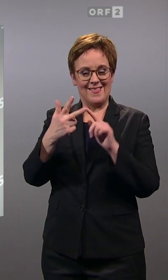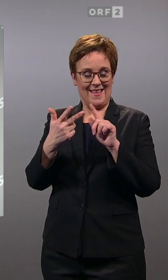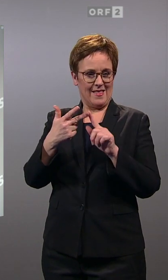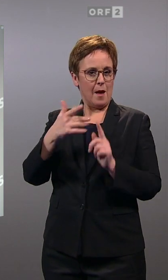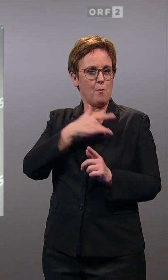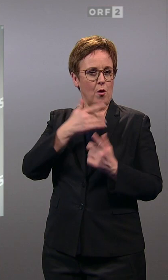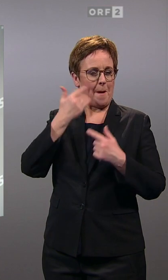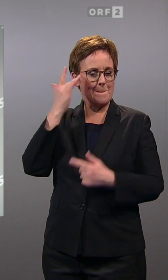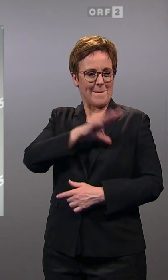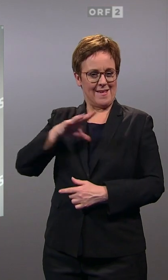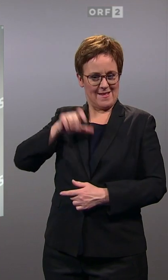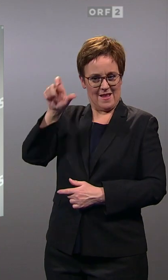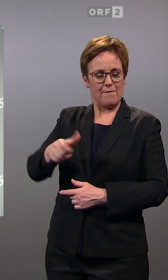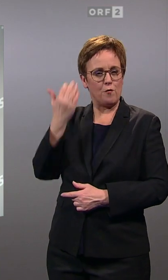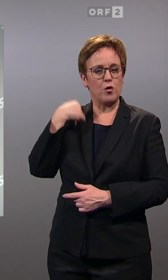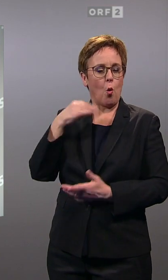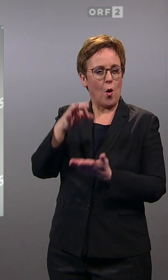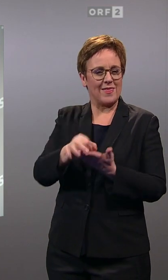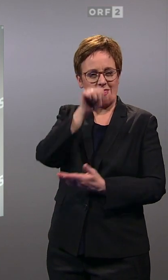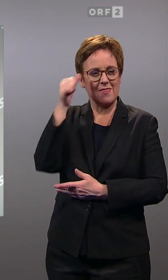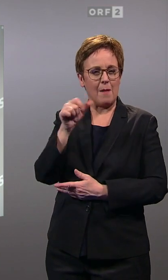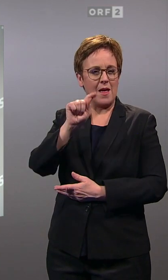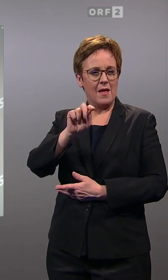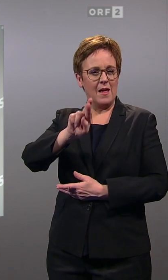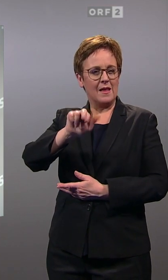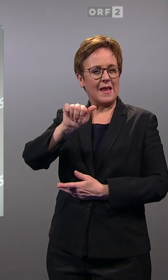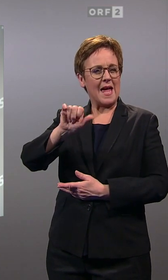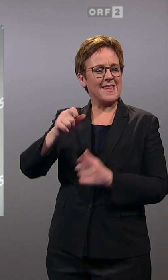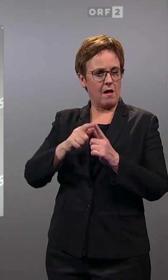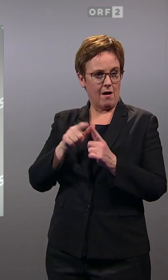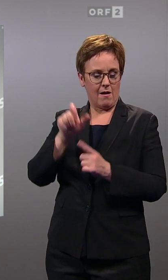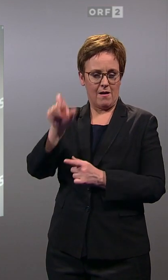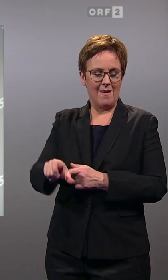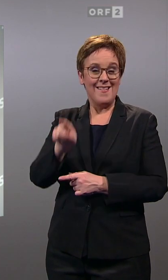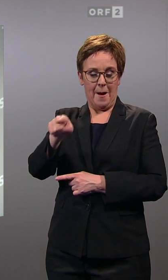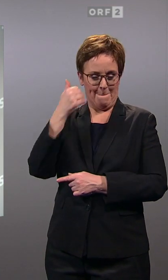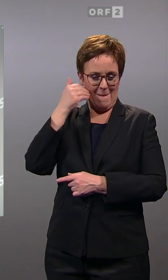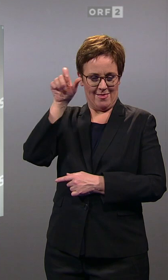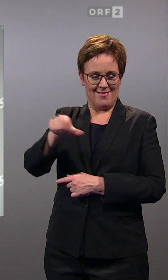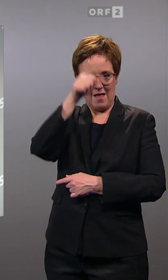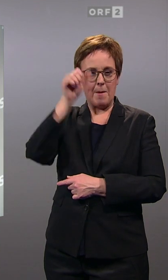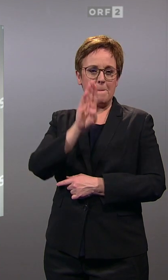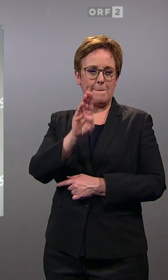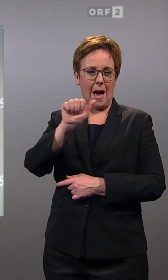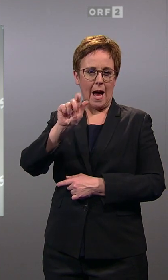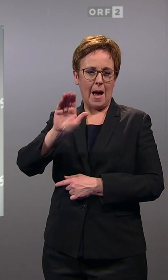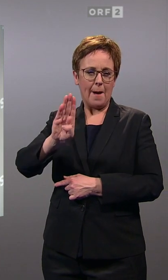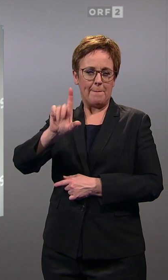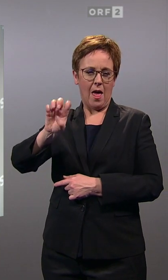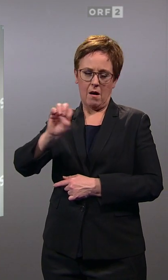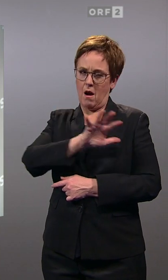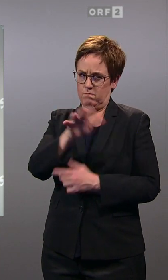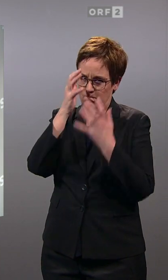Bürgermeister von Traskirchen. Und auch der hat sehr hohe Beliebtheitswerte. Und generell, Franz Schnabel an der Spitze der